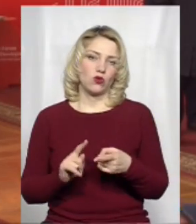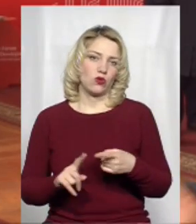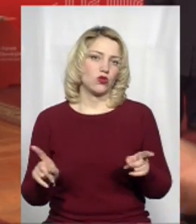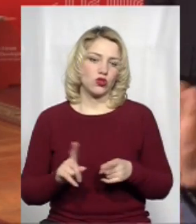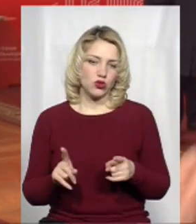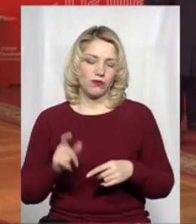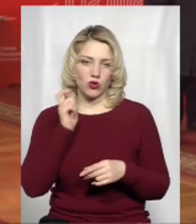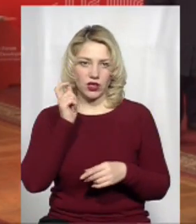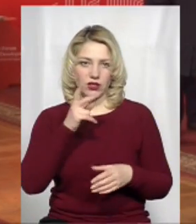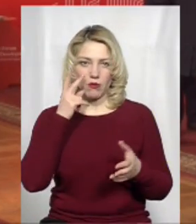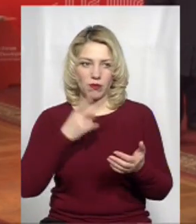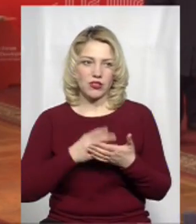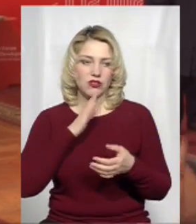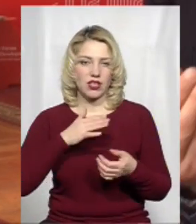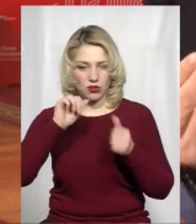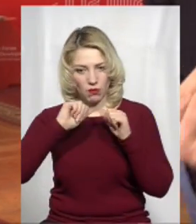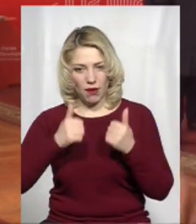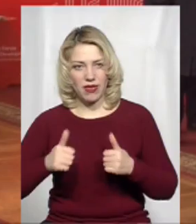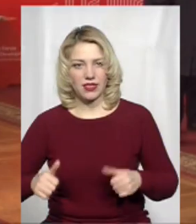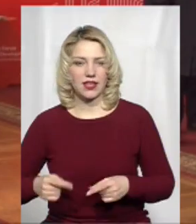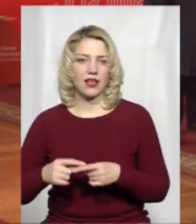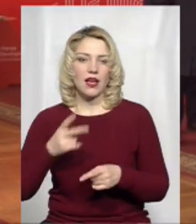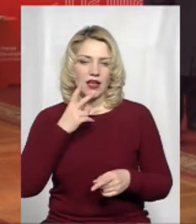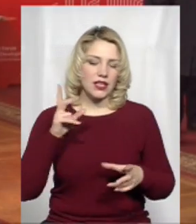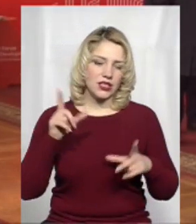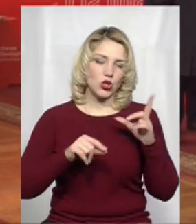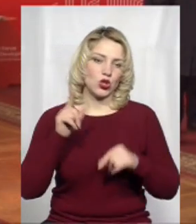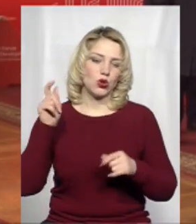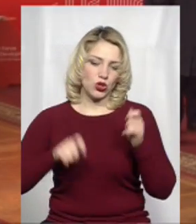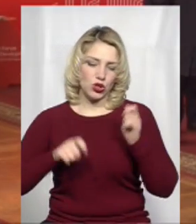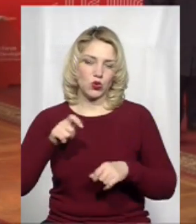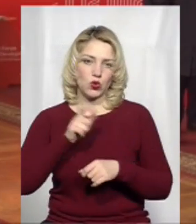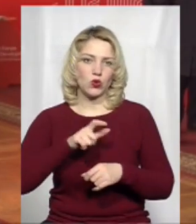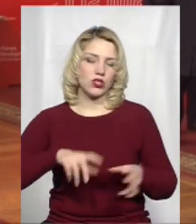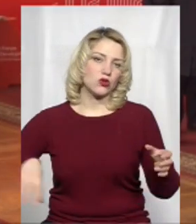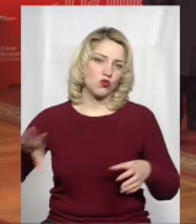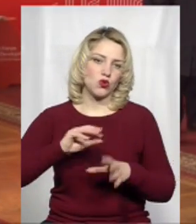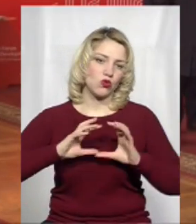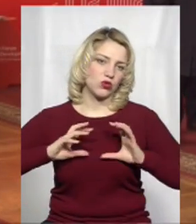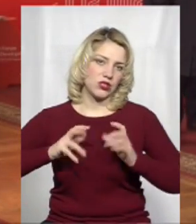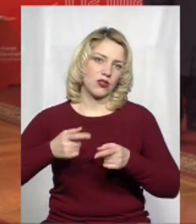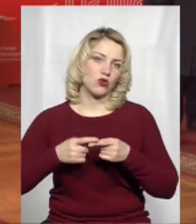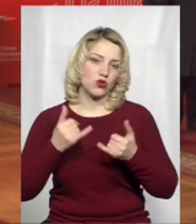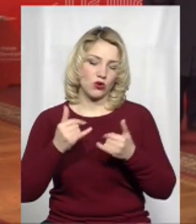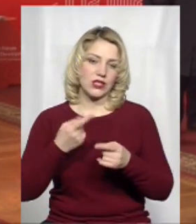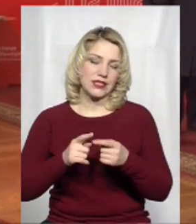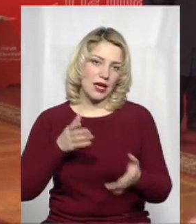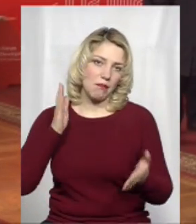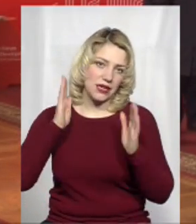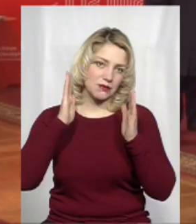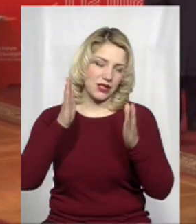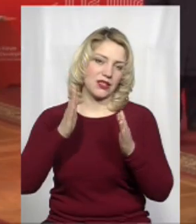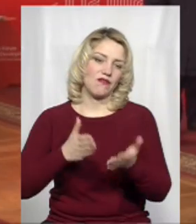побачити наші пам'ятки їдуть зу всього світу люди. Сьогодні, я думаю, це перспективний напрямок, це напрямок,